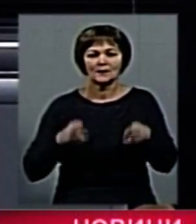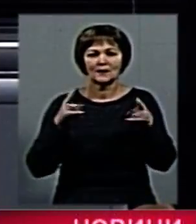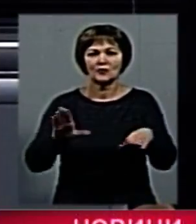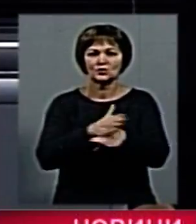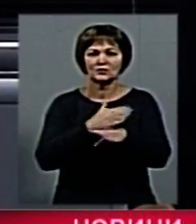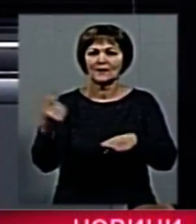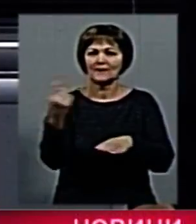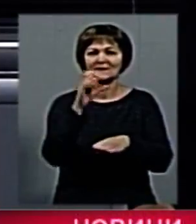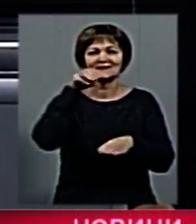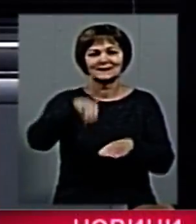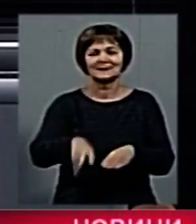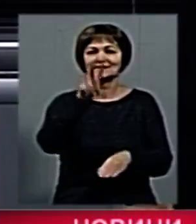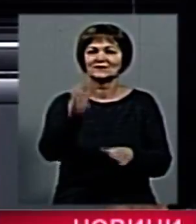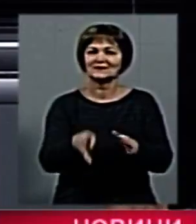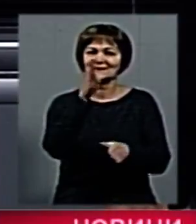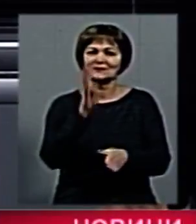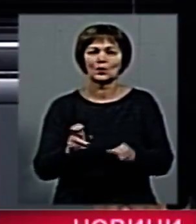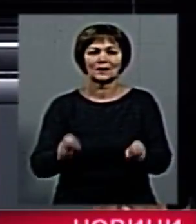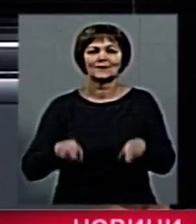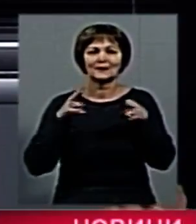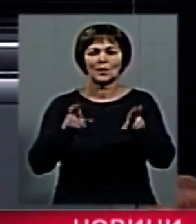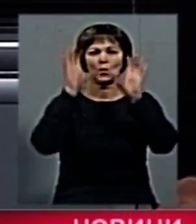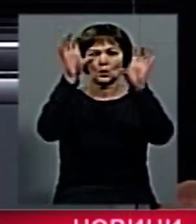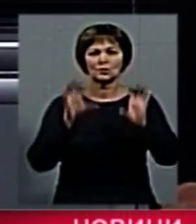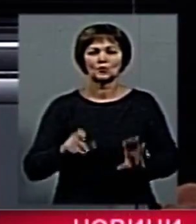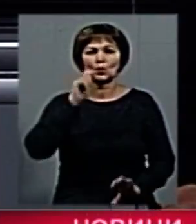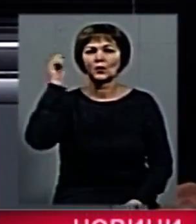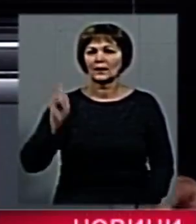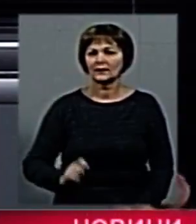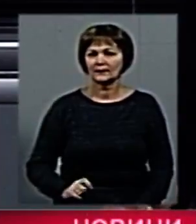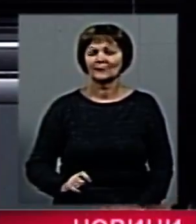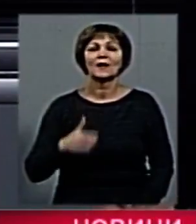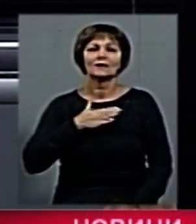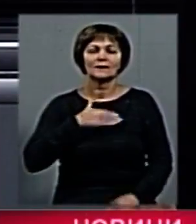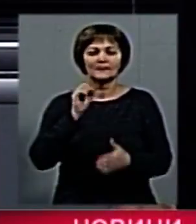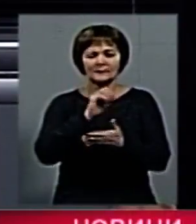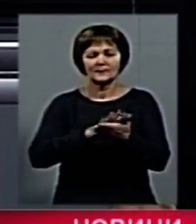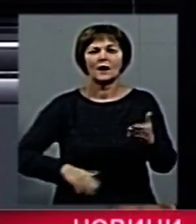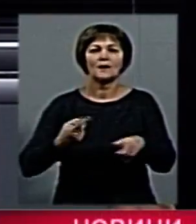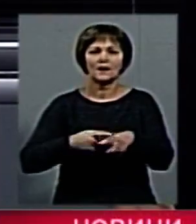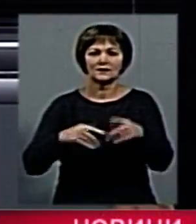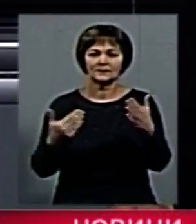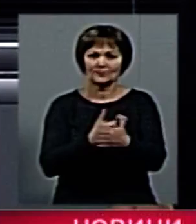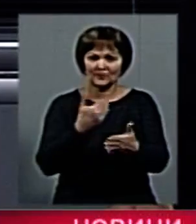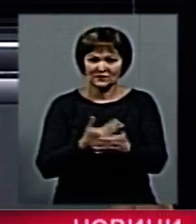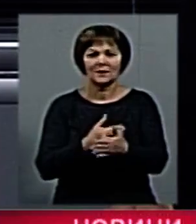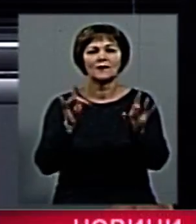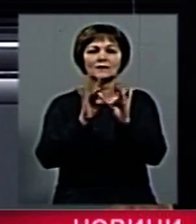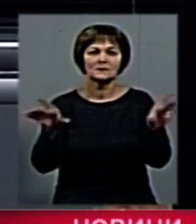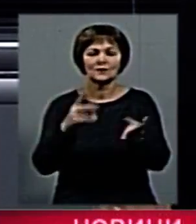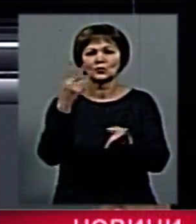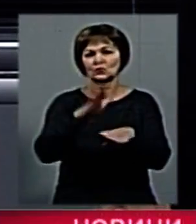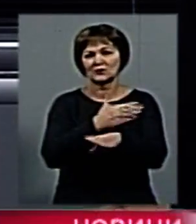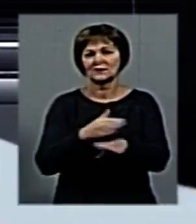частиною 1 статтею 240 Кримінального кодексу України. Що ж, наш випуск триває і у другій частині вам розкажемо про